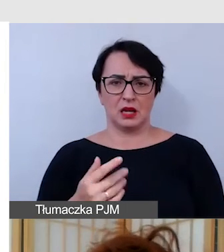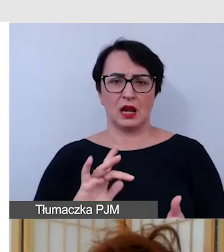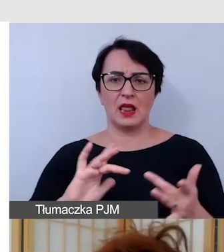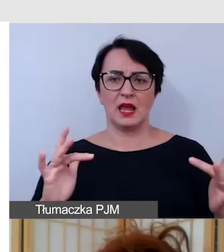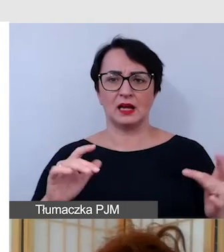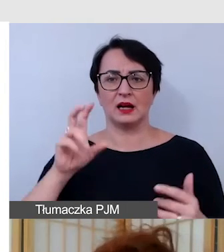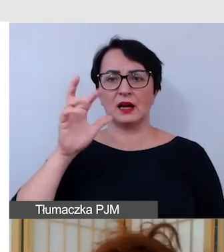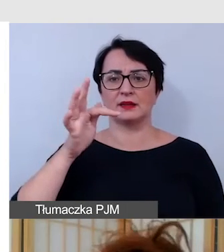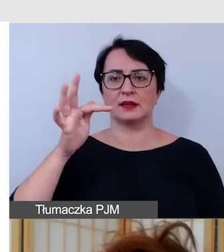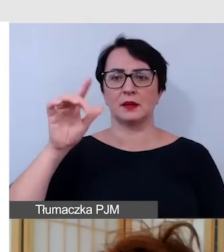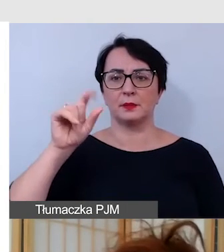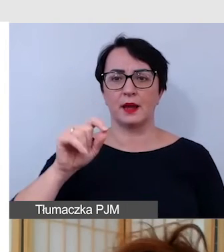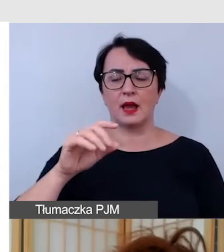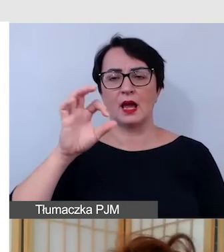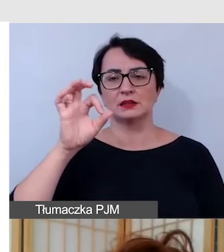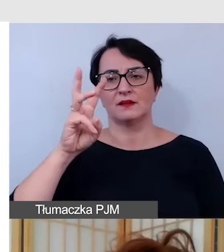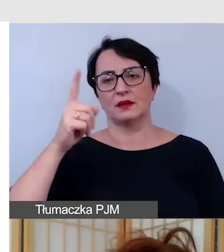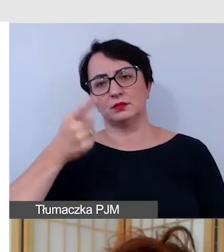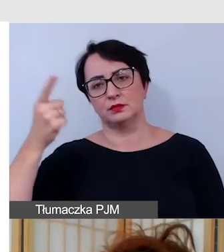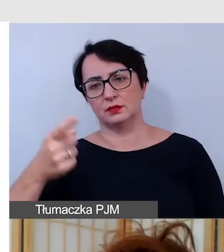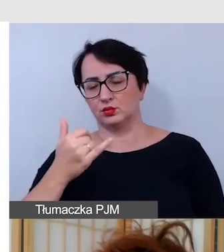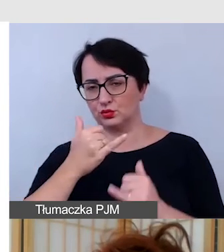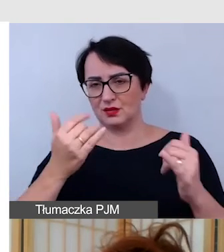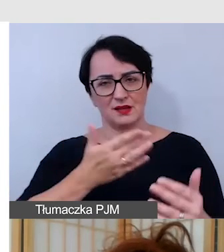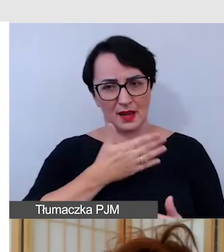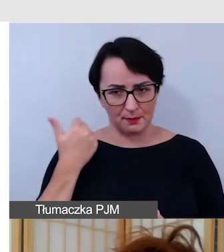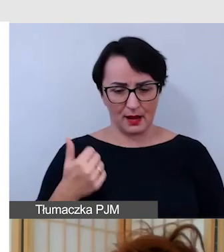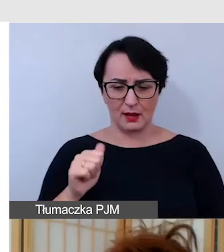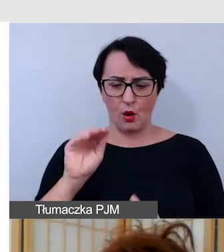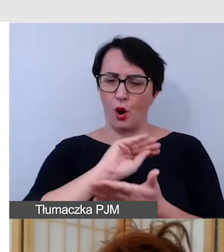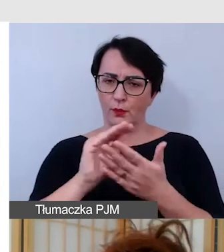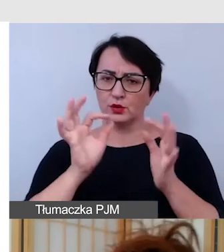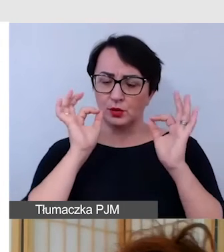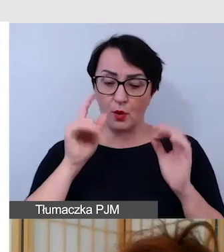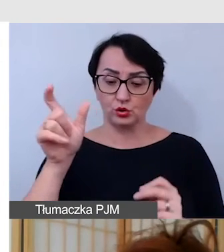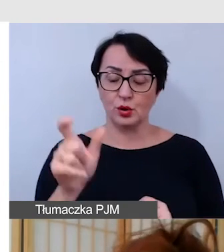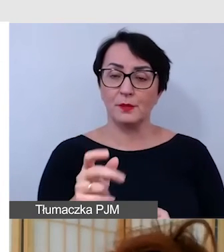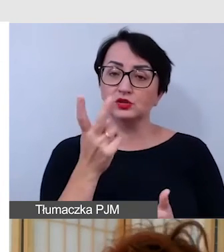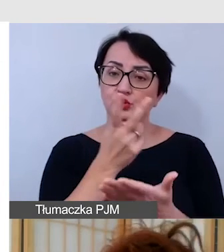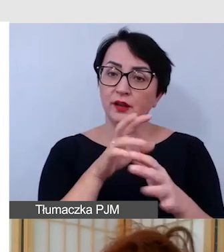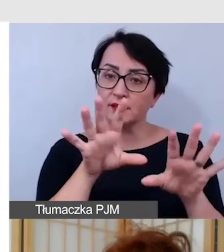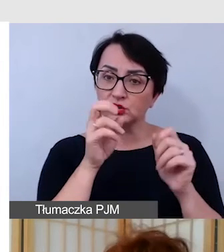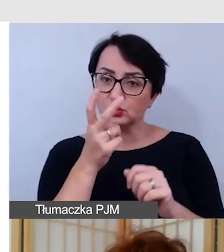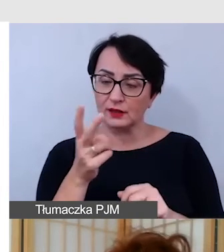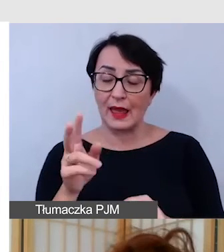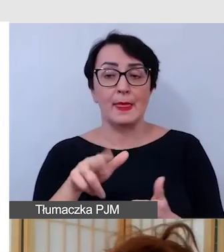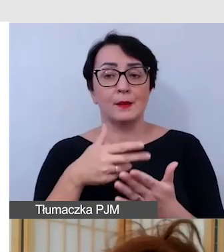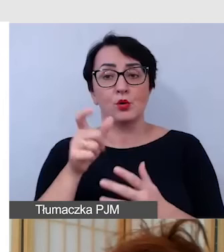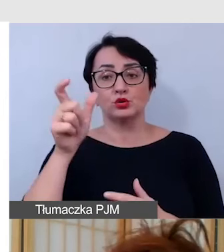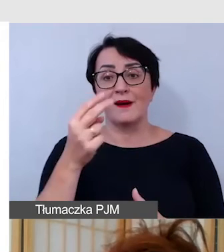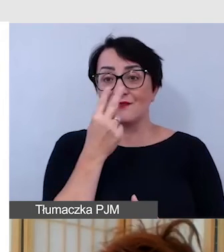typu https dwukropek ukośnik ukośnik i osoba na przykład będzie czytnikiem coś takiego czytała, bądź nawet osoba widząca